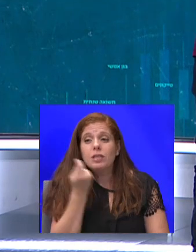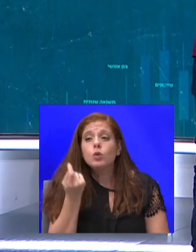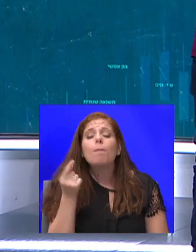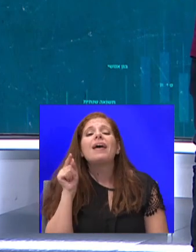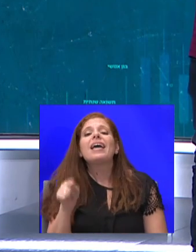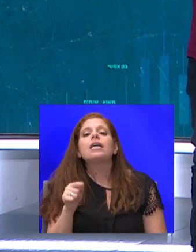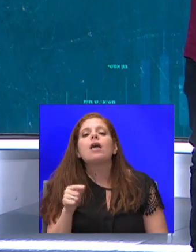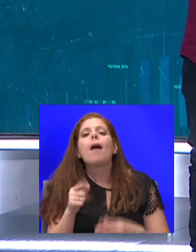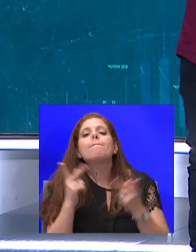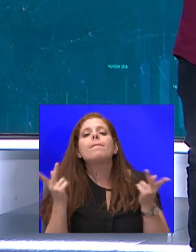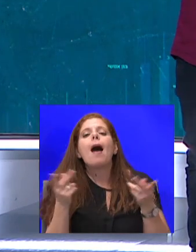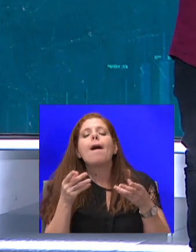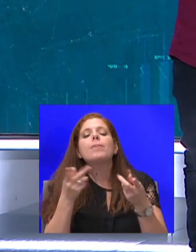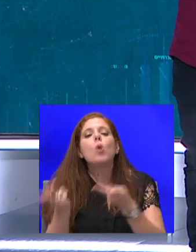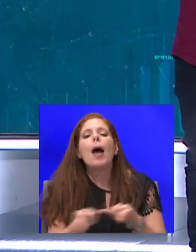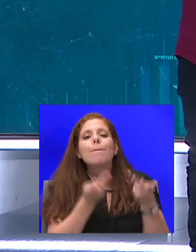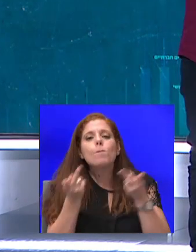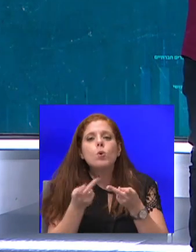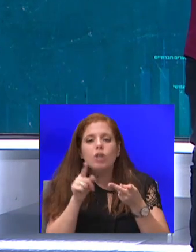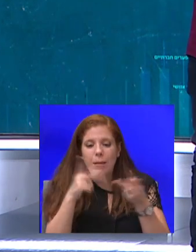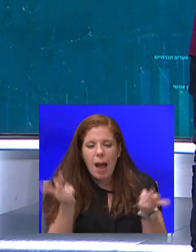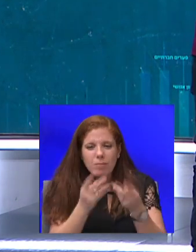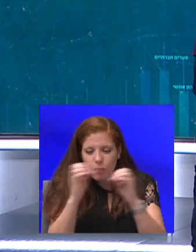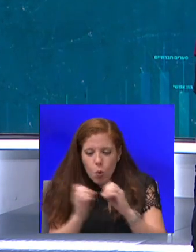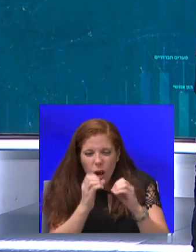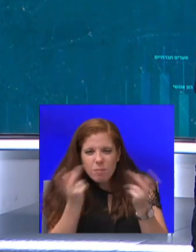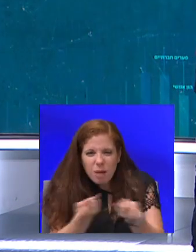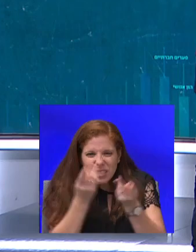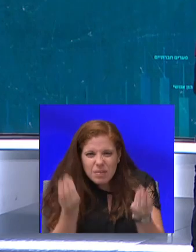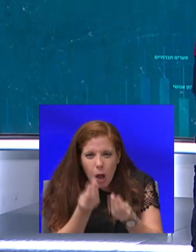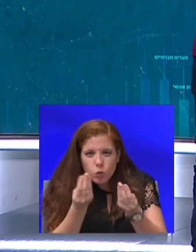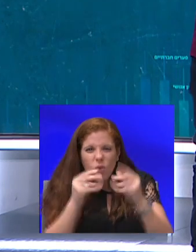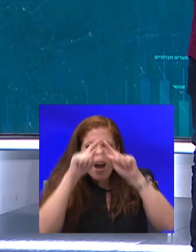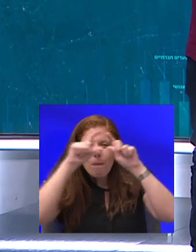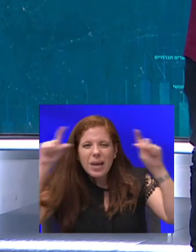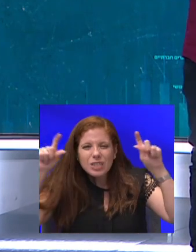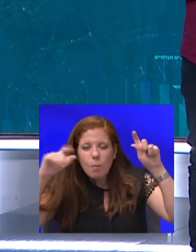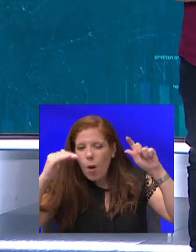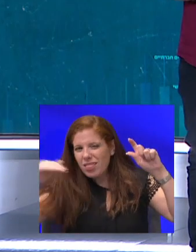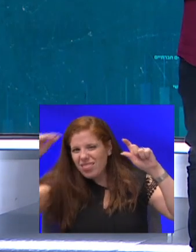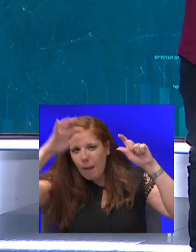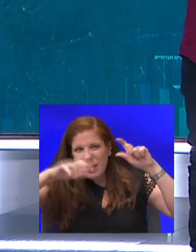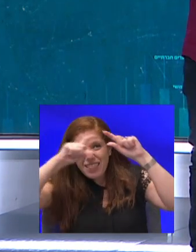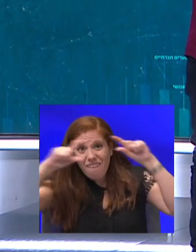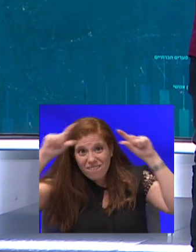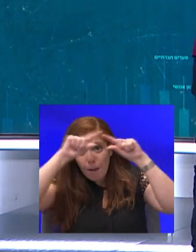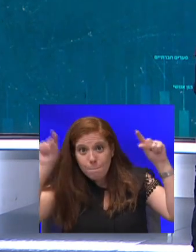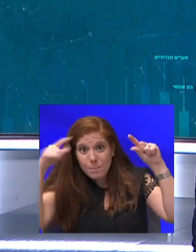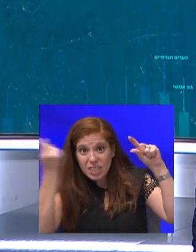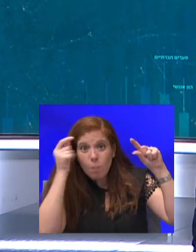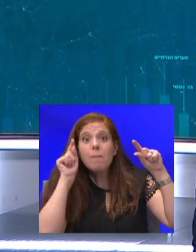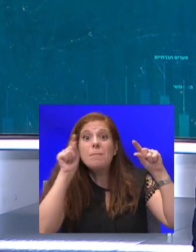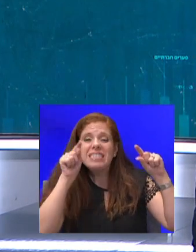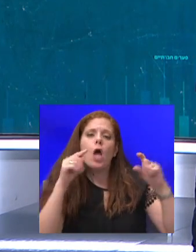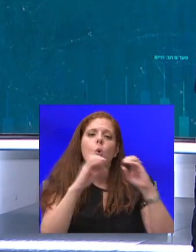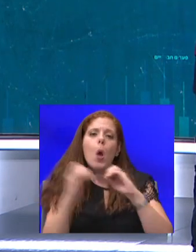כשאתם מחפשים משהו, וראש העמוד יש כמה פרסומות כאלה, הפרסומות האלה, הן מנוע הרווח של גוגל. בשביל להיות מסוגלת